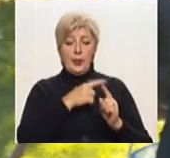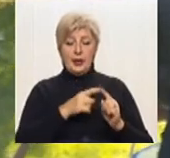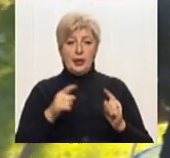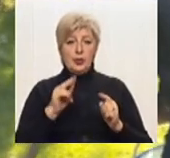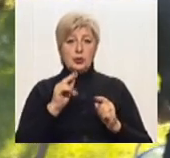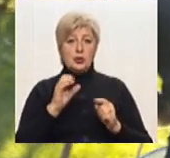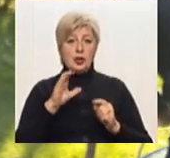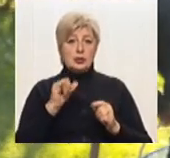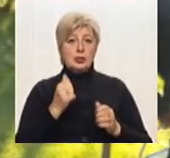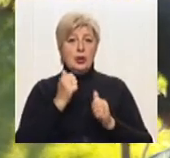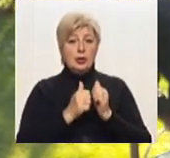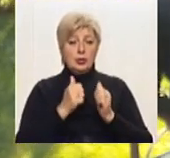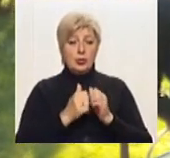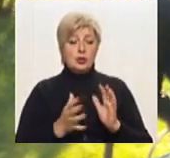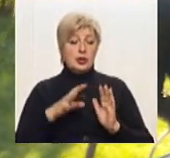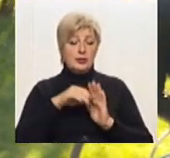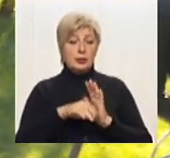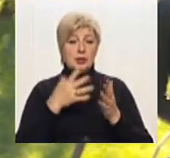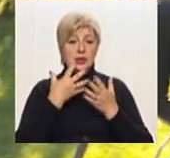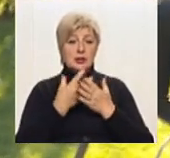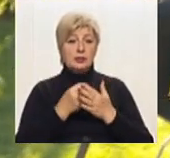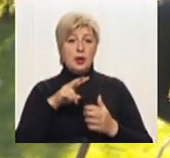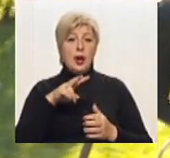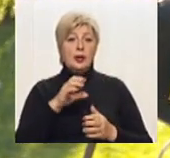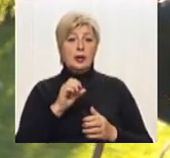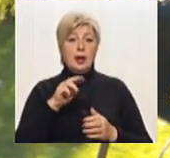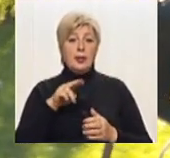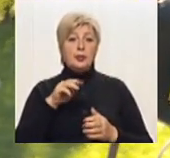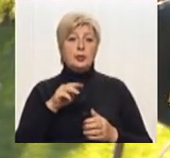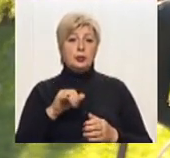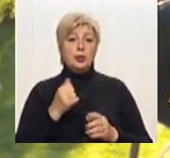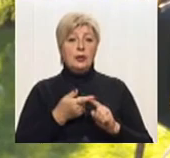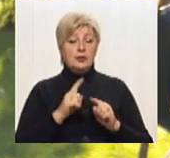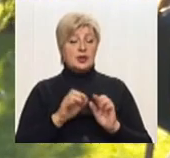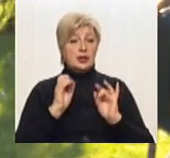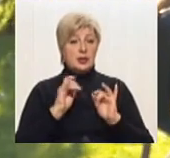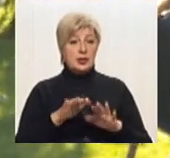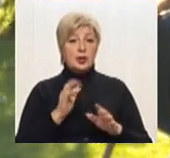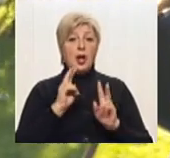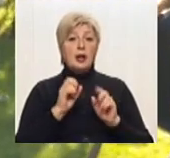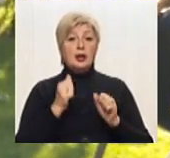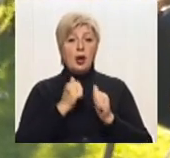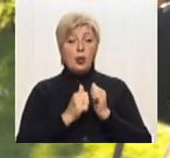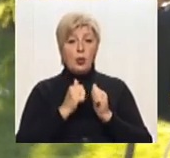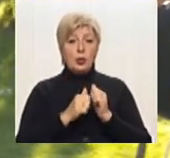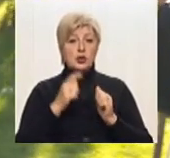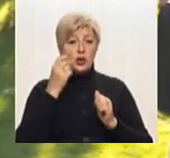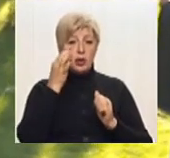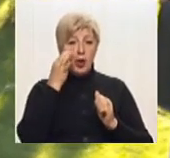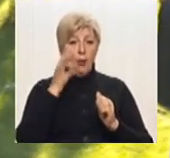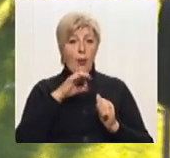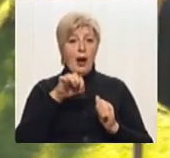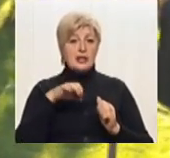носить свою лепту, як кажуть, в це діло. Тобто, як кожен пасічник не буде